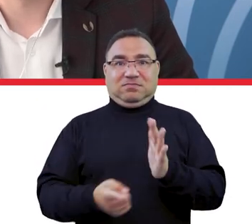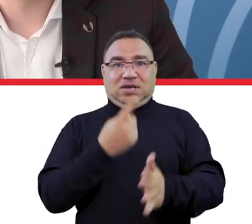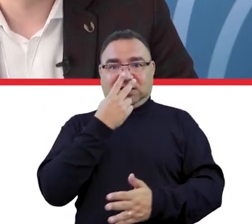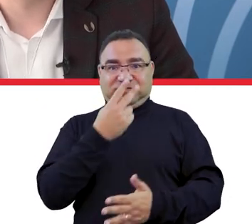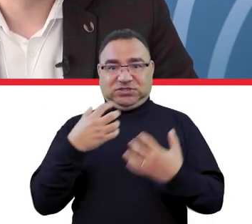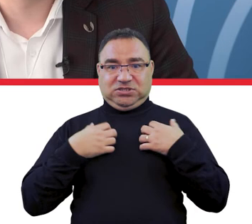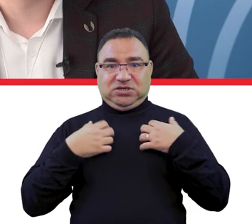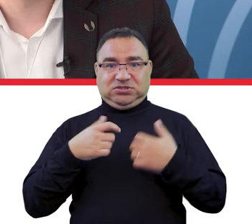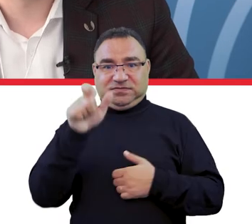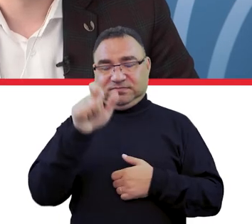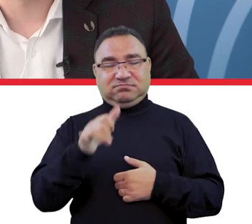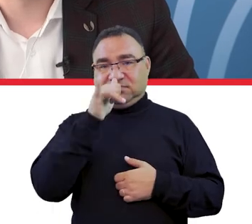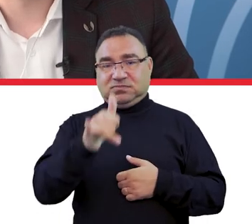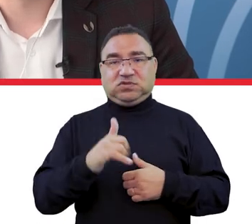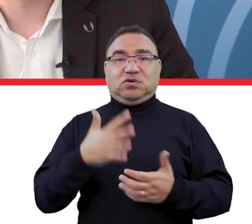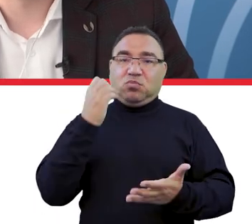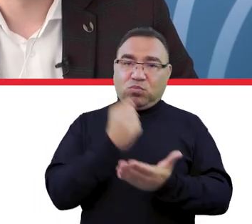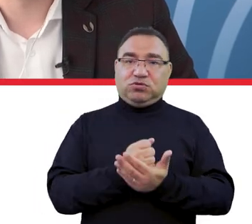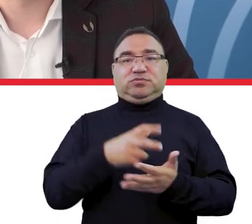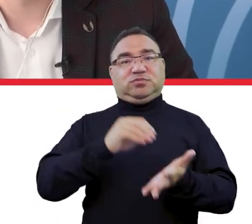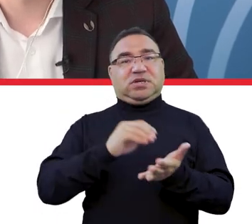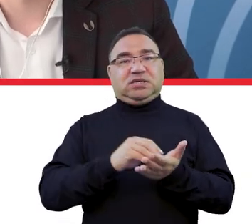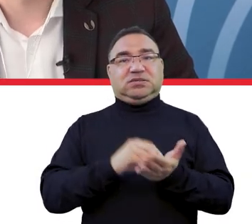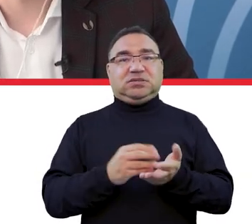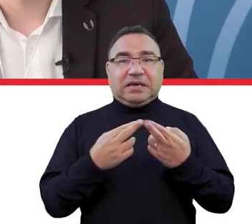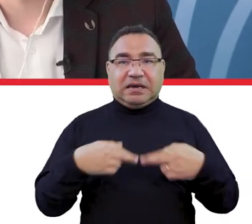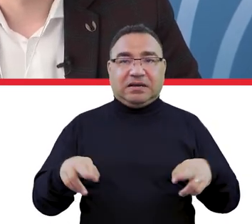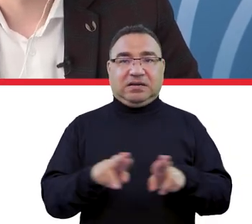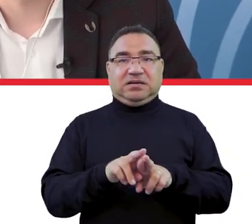zobaczy pacjenta. Tak nie może być. Musi być ta część praktyczna